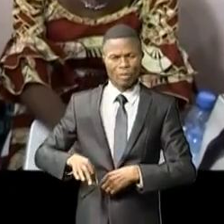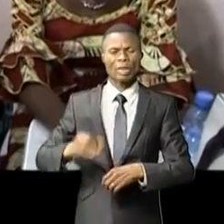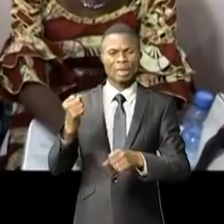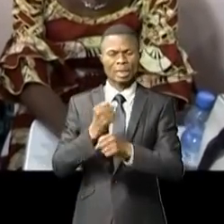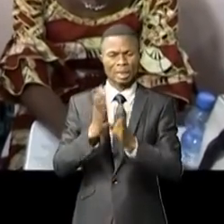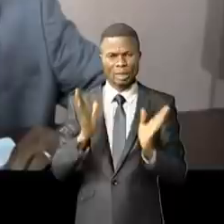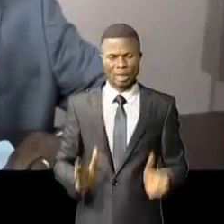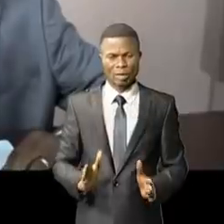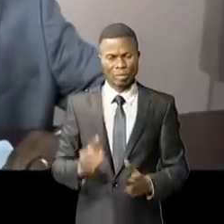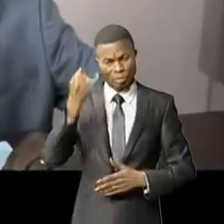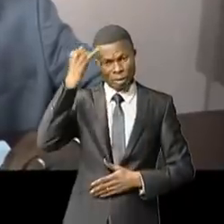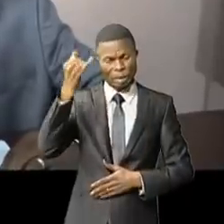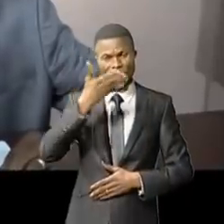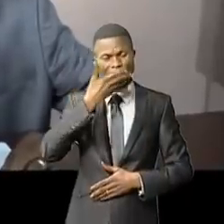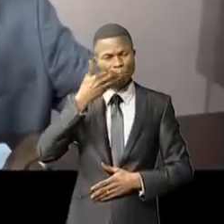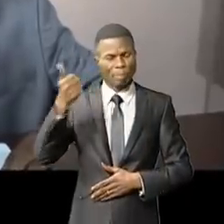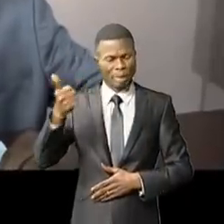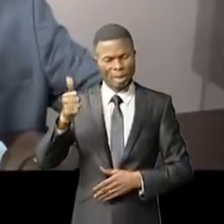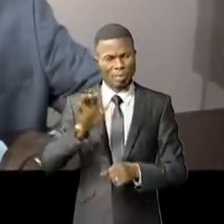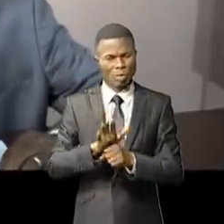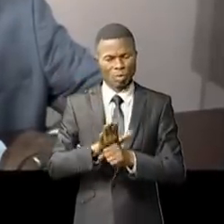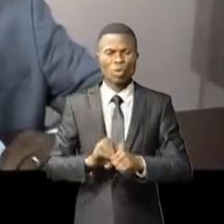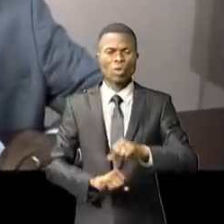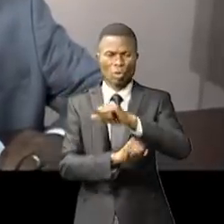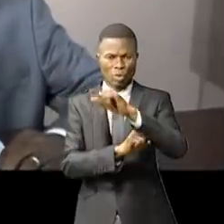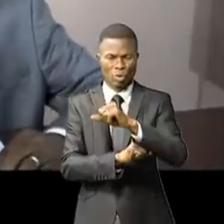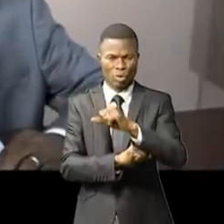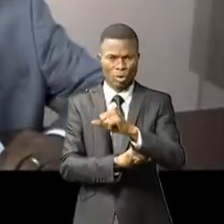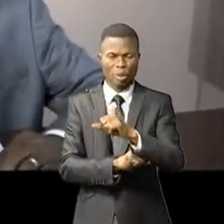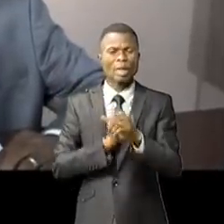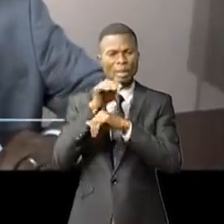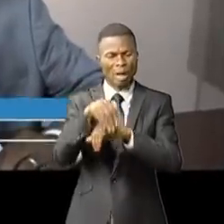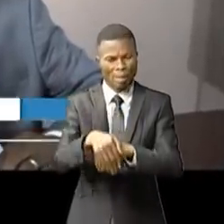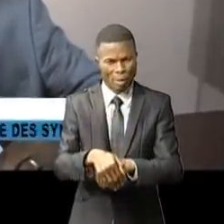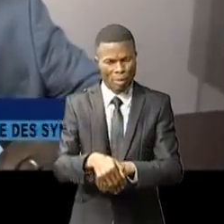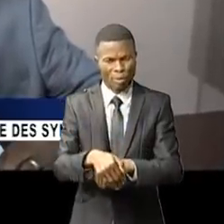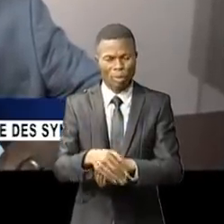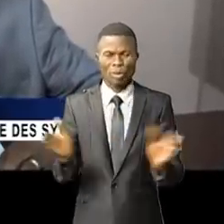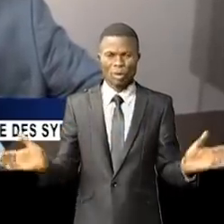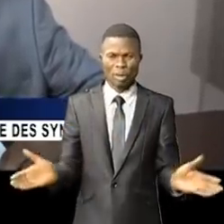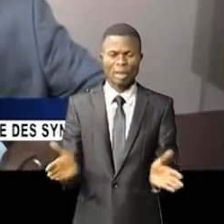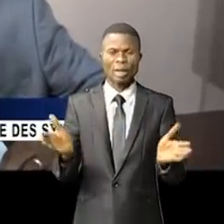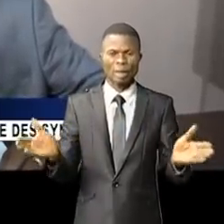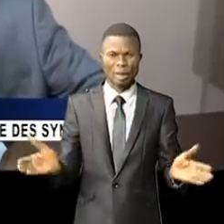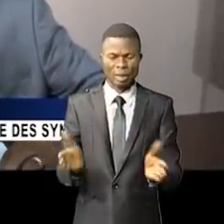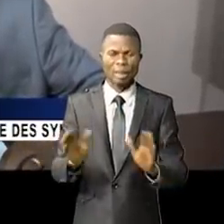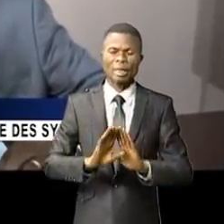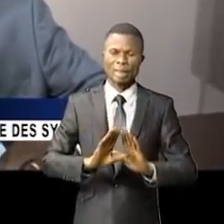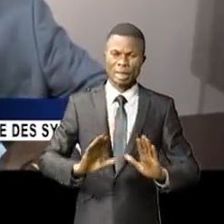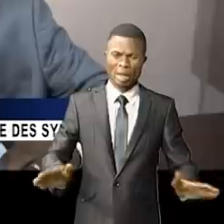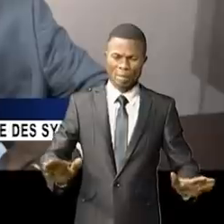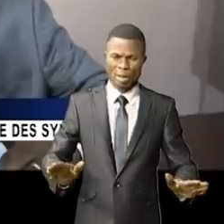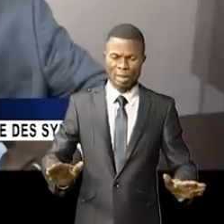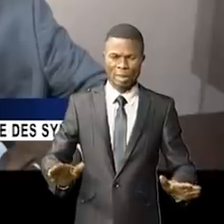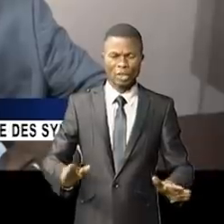Cette initiative, comme bien l'OA, laquelle va contribuer au renforcement des capacités